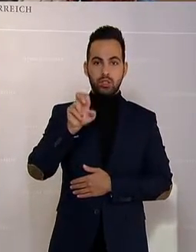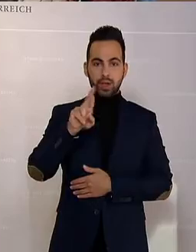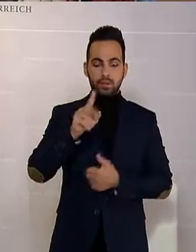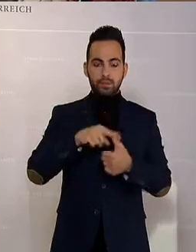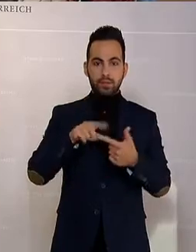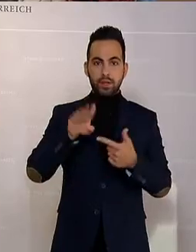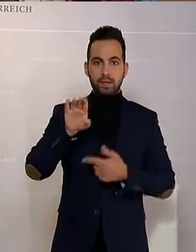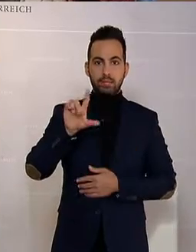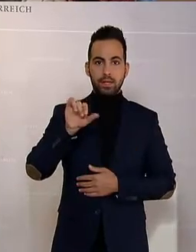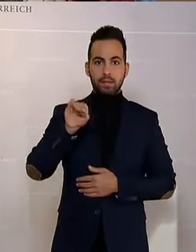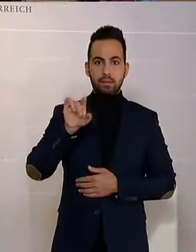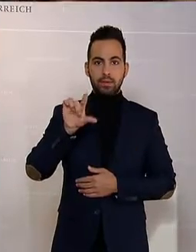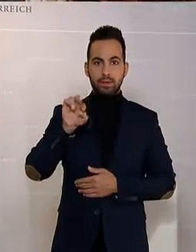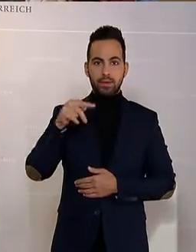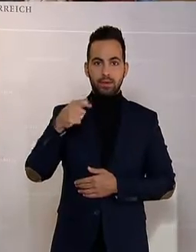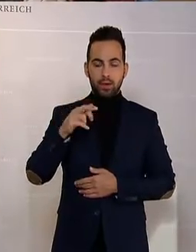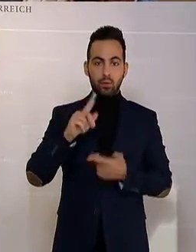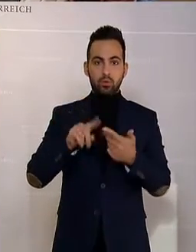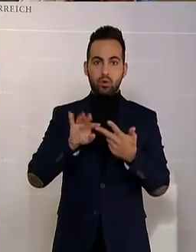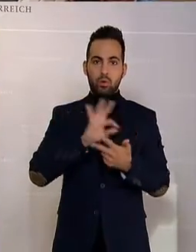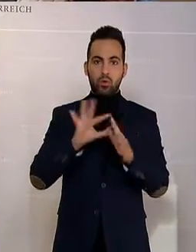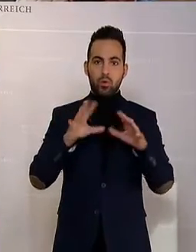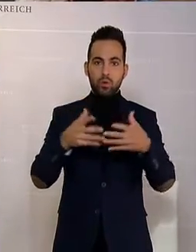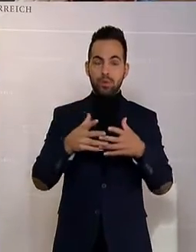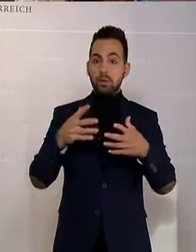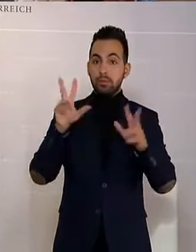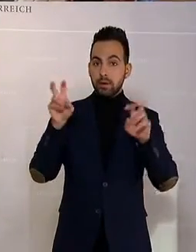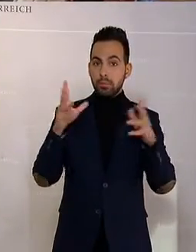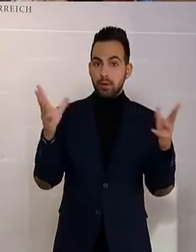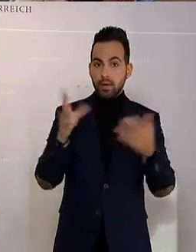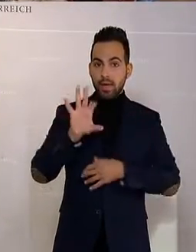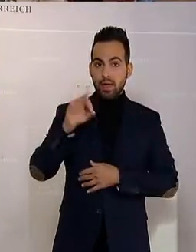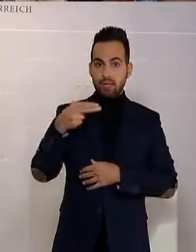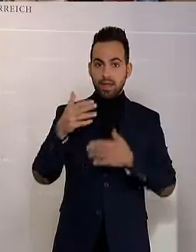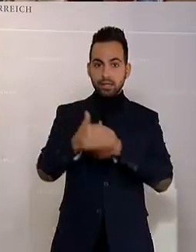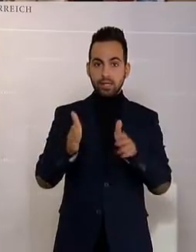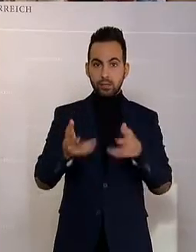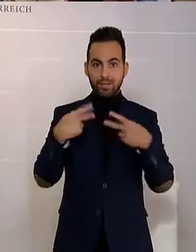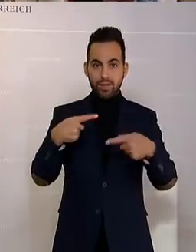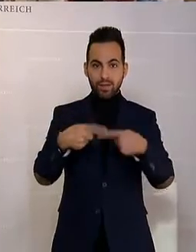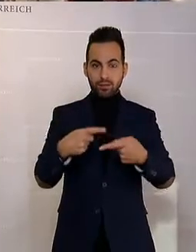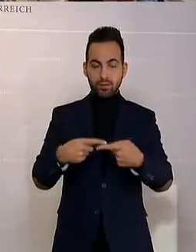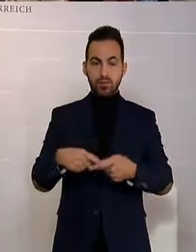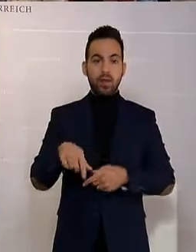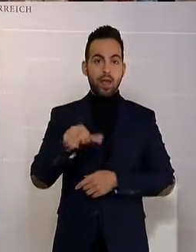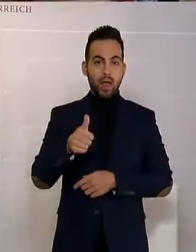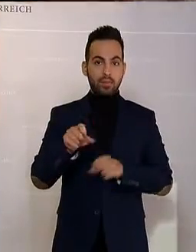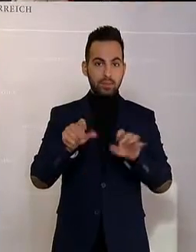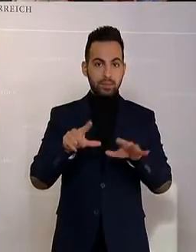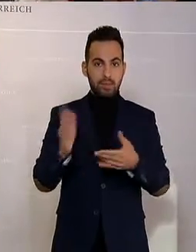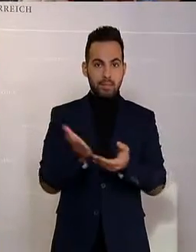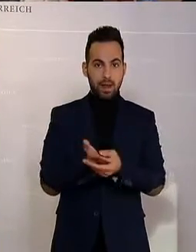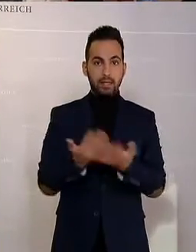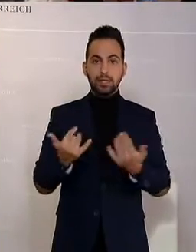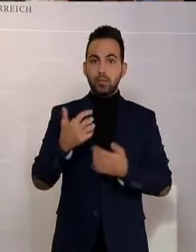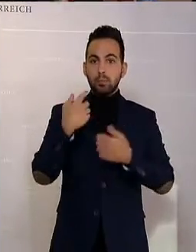bedarfsorientiert qualitätsgesichert und zukunftsorientiert Weiterentwicklung entwickelt werden. Dazu wird der Wissenschaftsminister